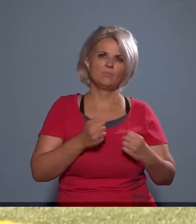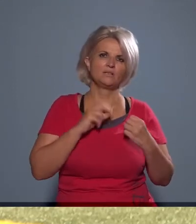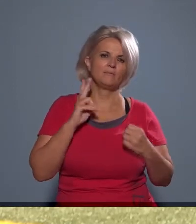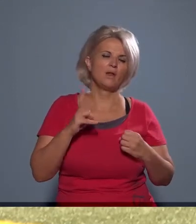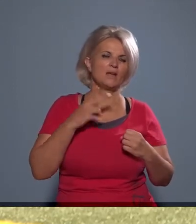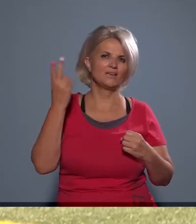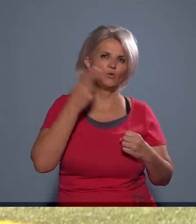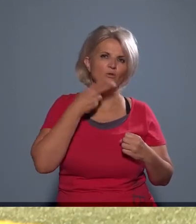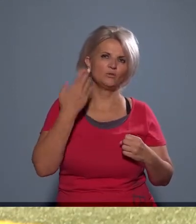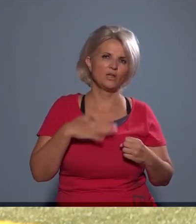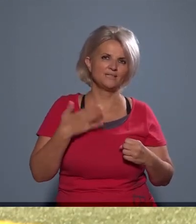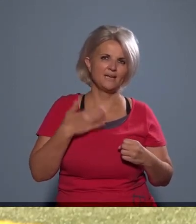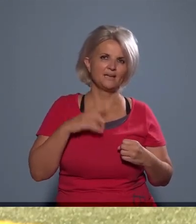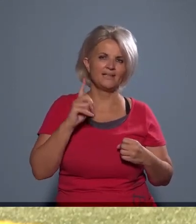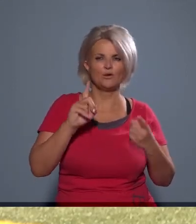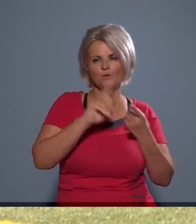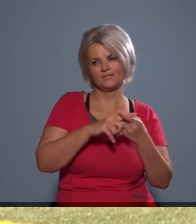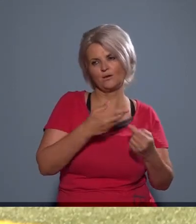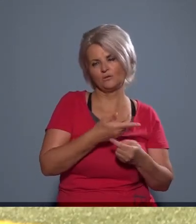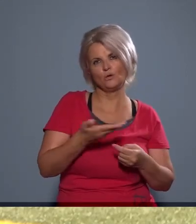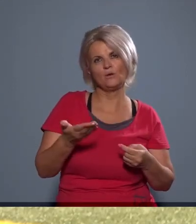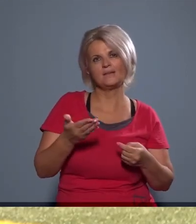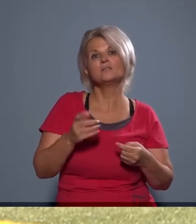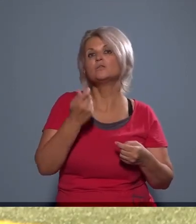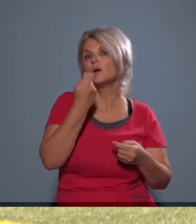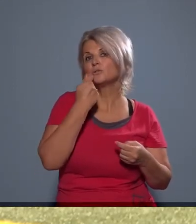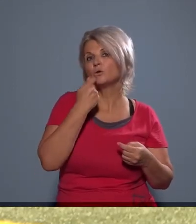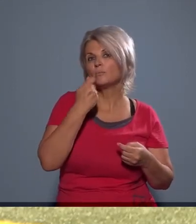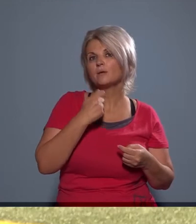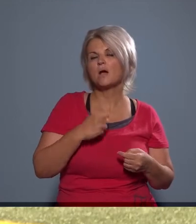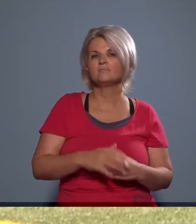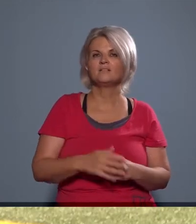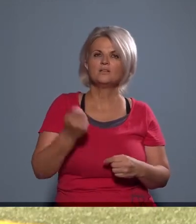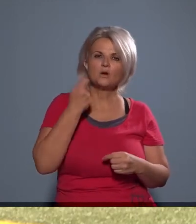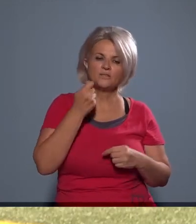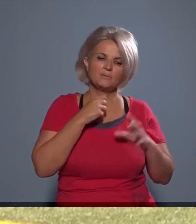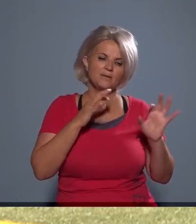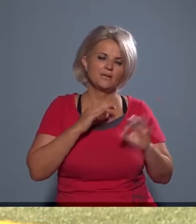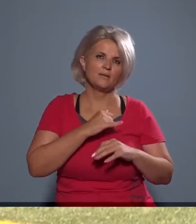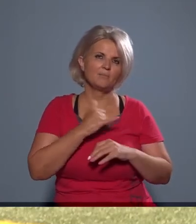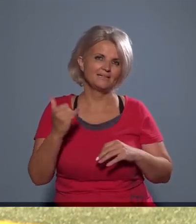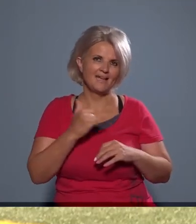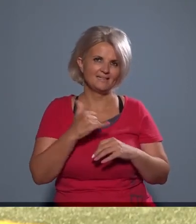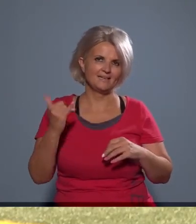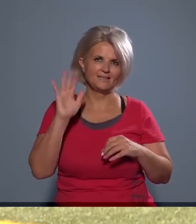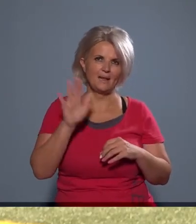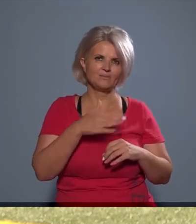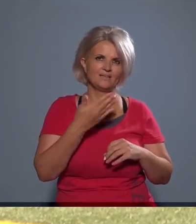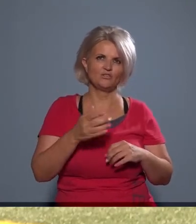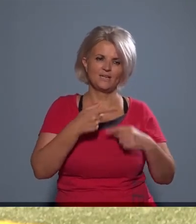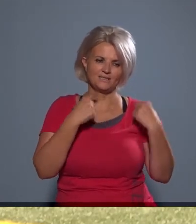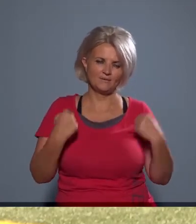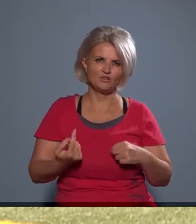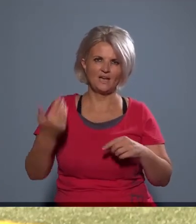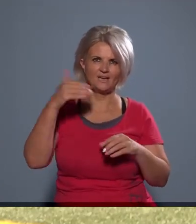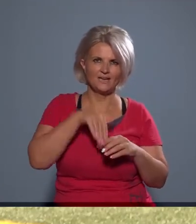valakik kevésbé, valakik inkább a kultúra terén, de ami összeköti őket, az a gasztronómia. Általában a gasztronómiai rendezvényekre mindegyik